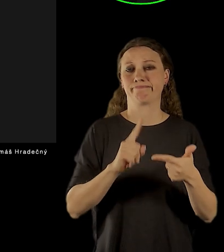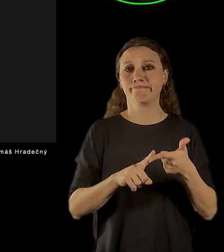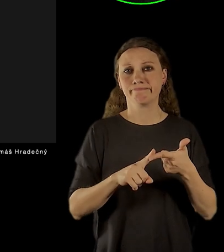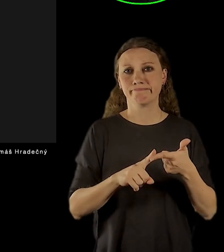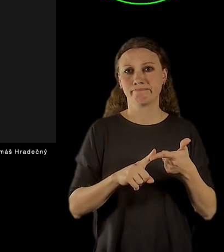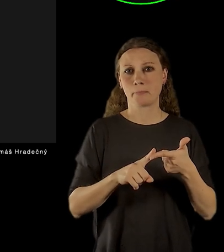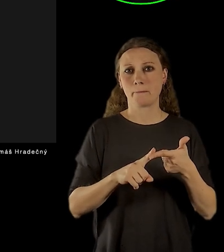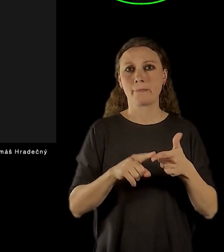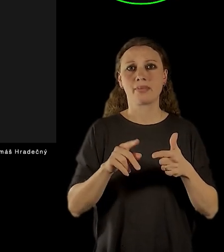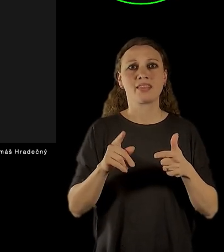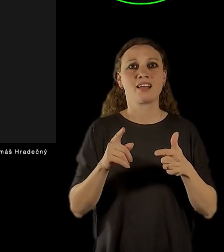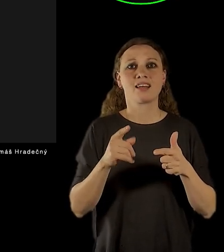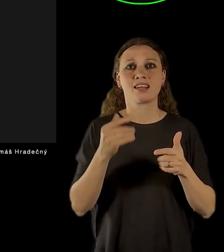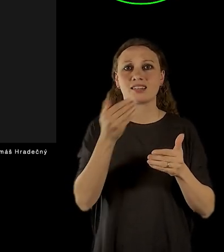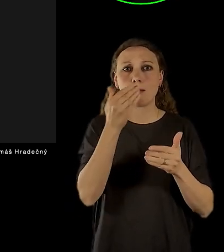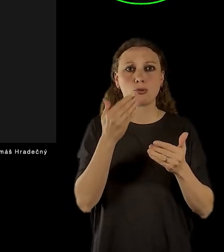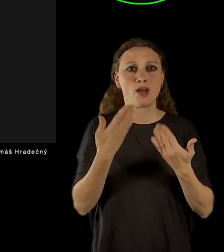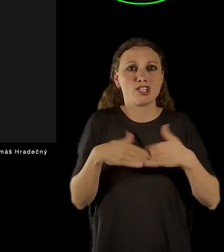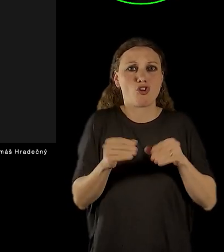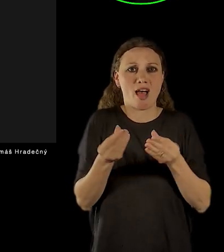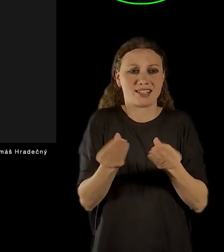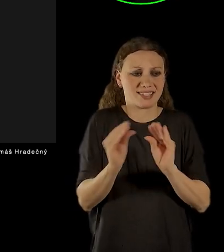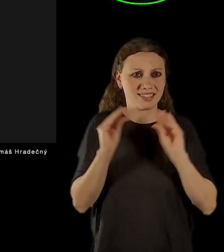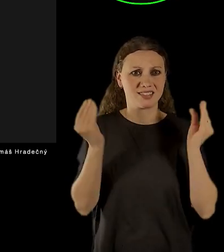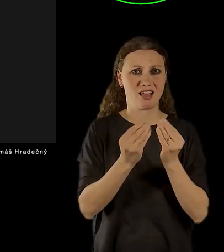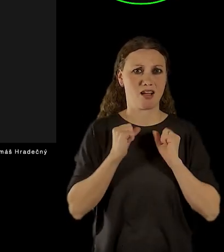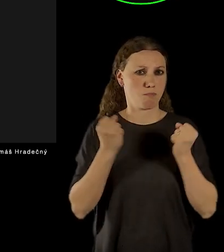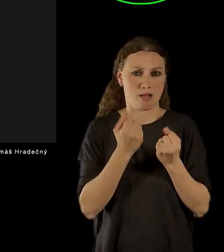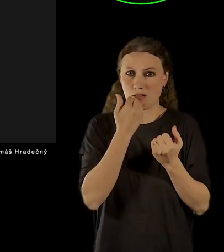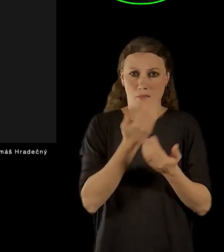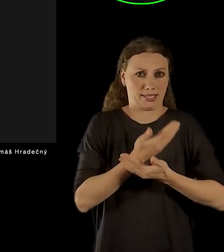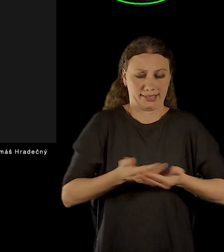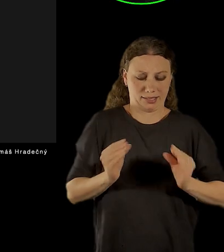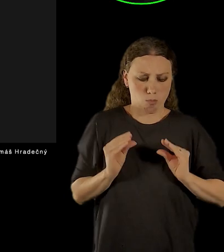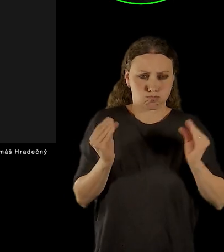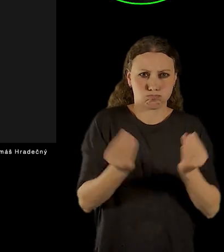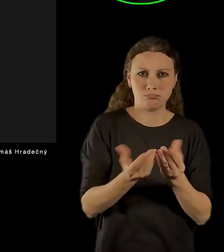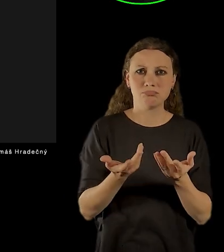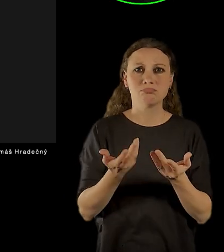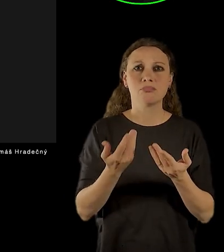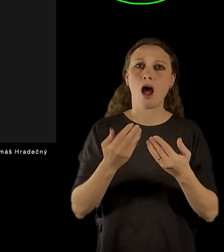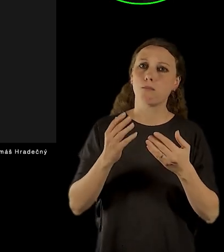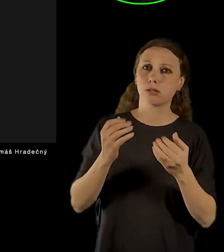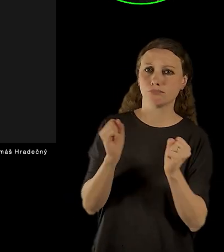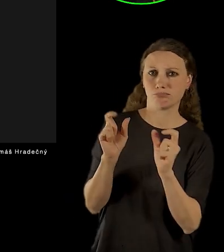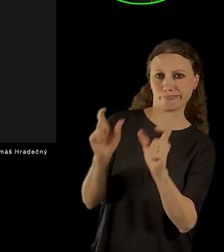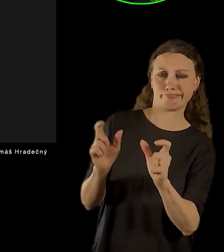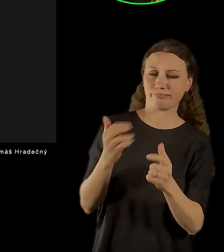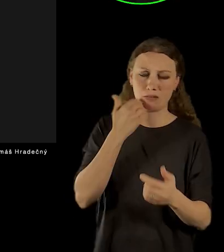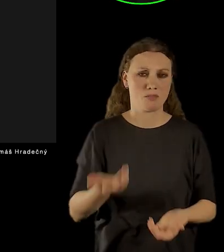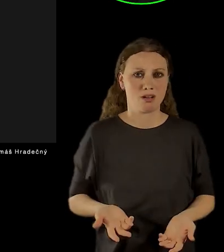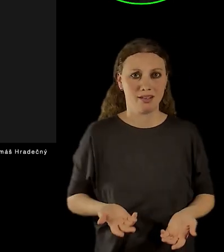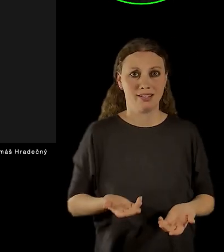jakékoliv teplné izolace a dalšími prvky, které by vlastně